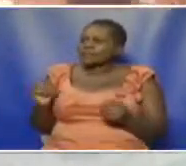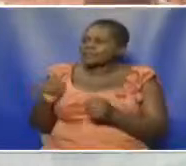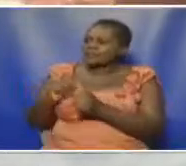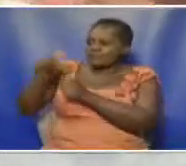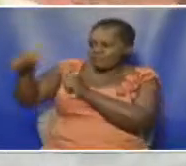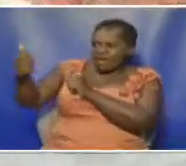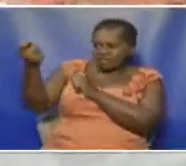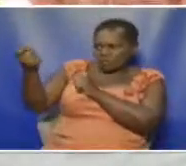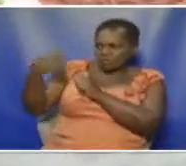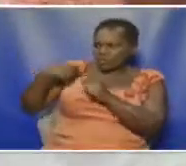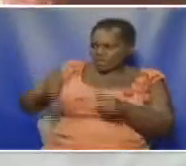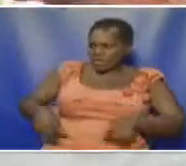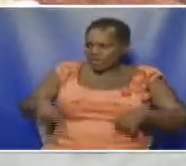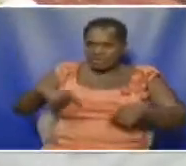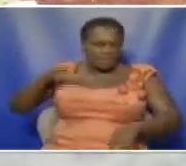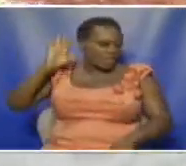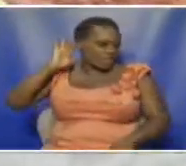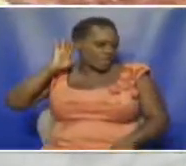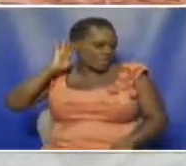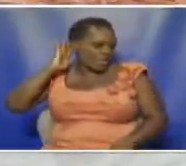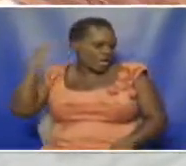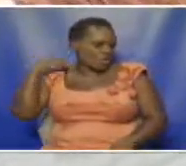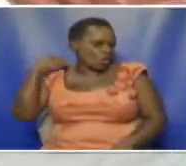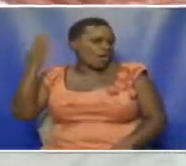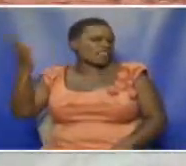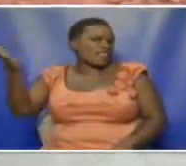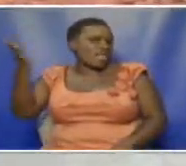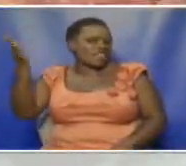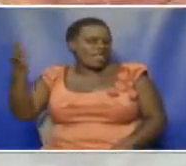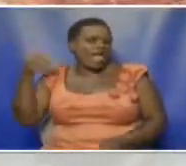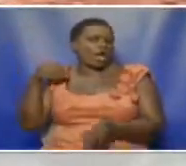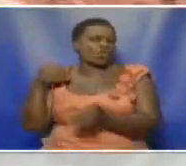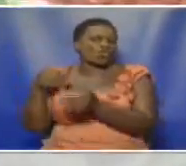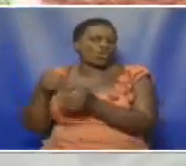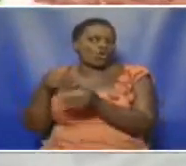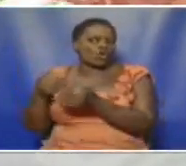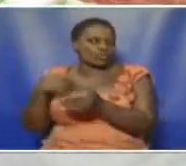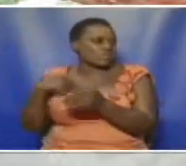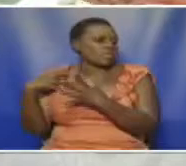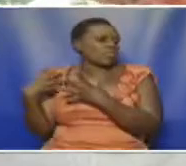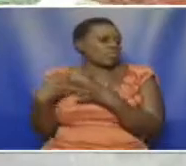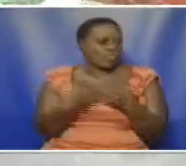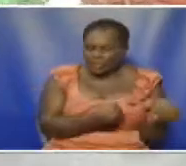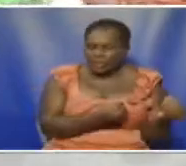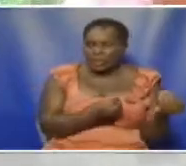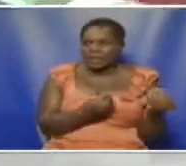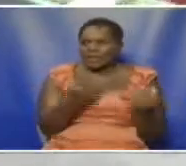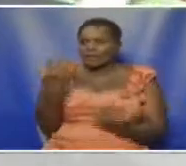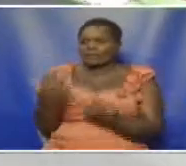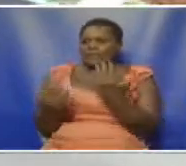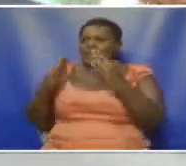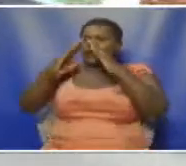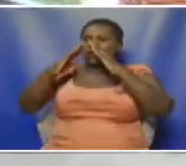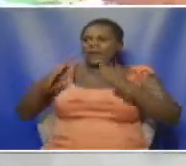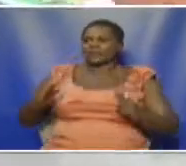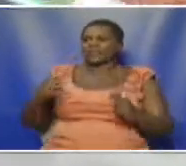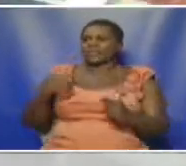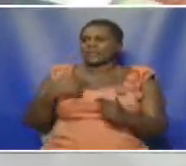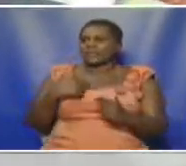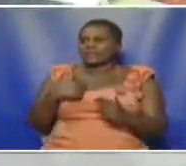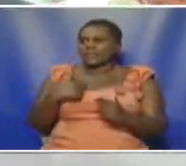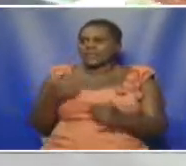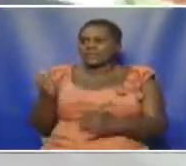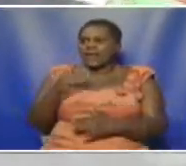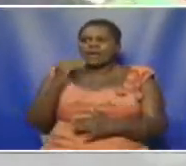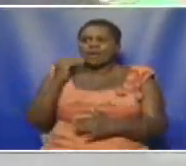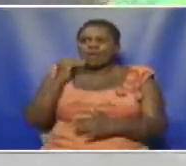Heem Nisekia Wakako ukwa Huko kapkosomu Wamechoma manyumba Na nikarubu naapo maali